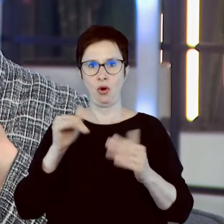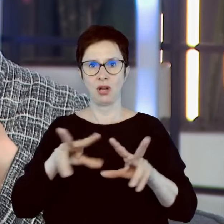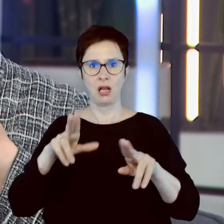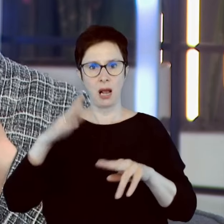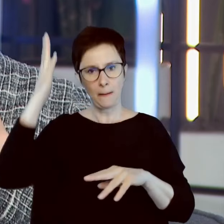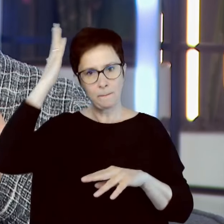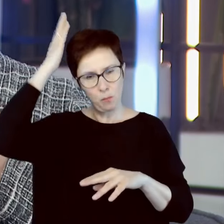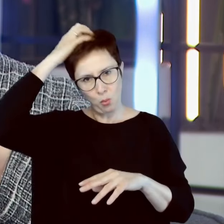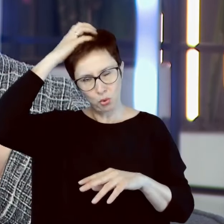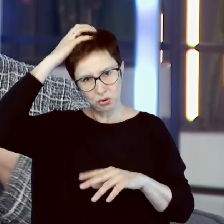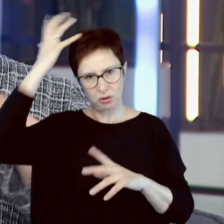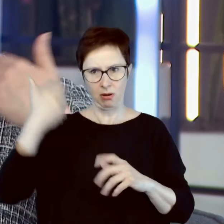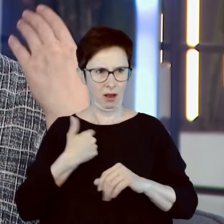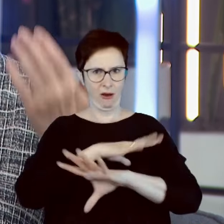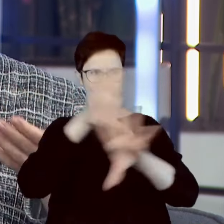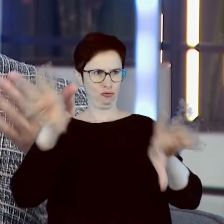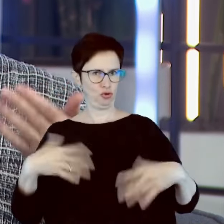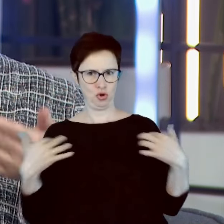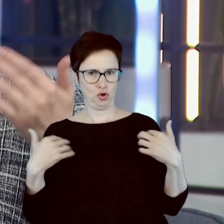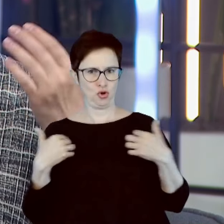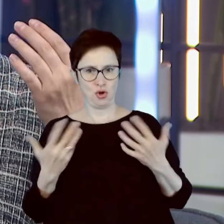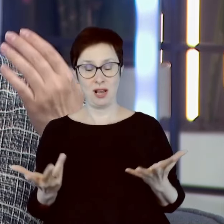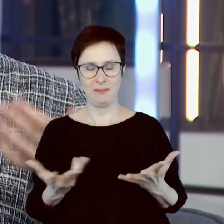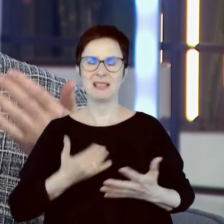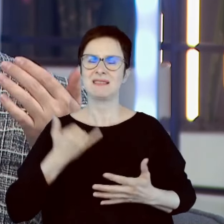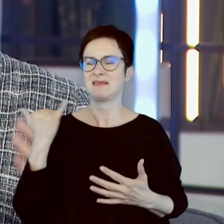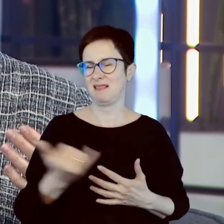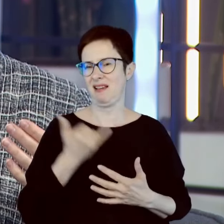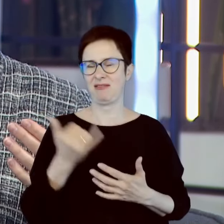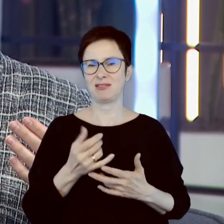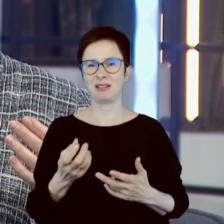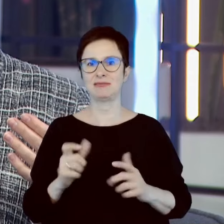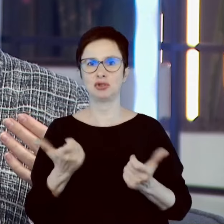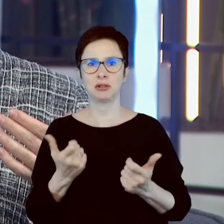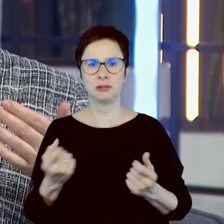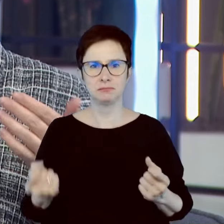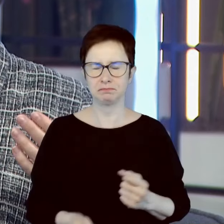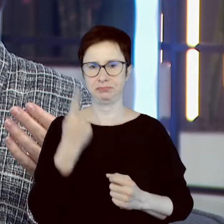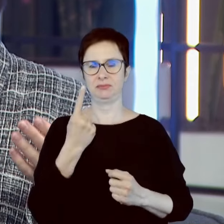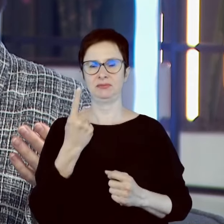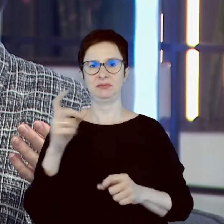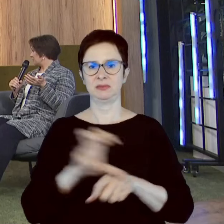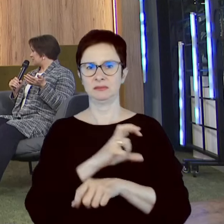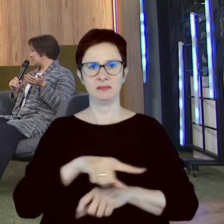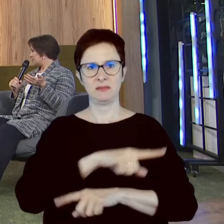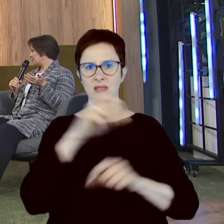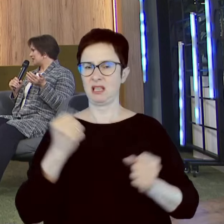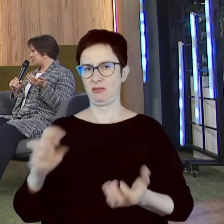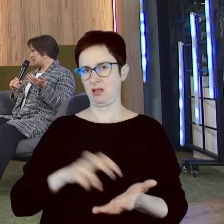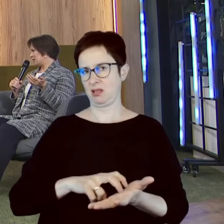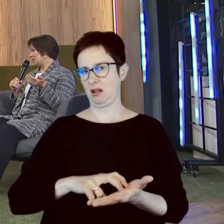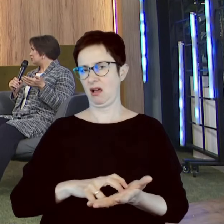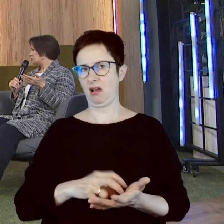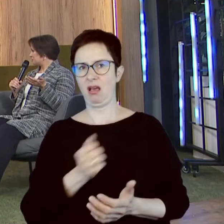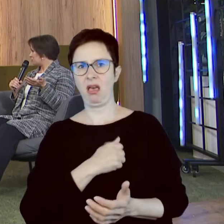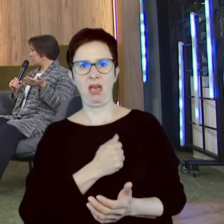żyjemy jednak. Więc zawsze, kiedy pojawia się przełomowa innowacja… Jest strach. Jest strach, jest obawa, jest